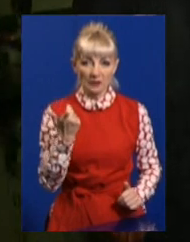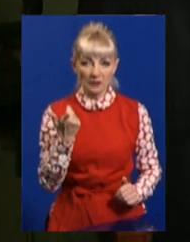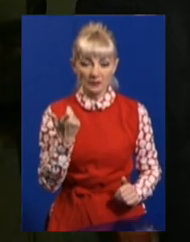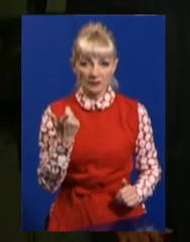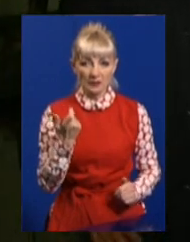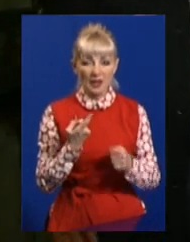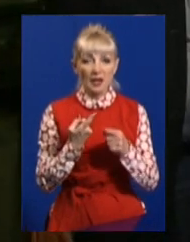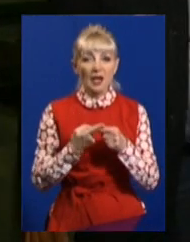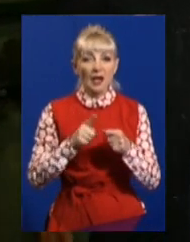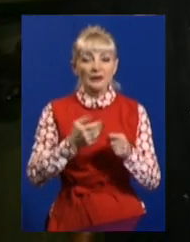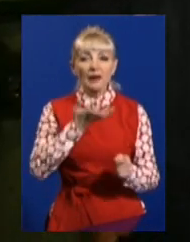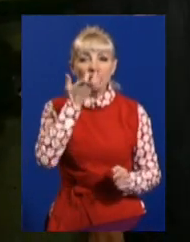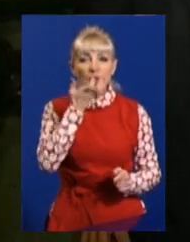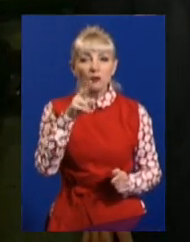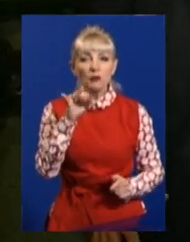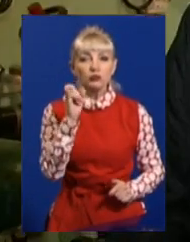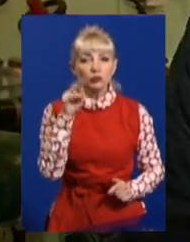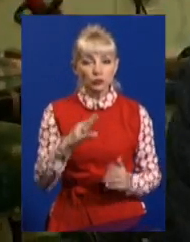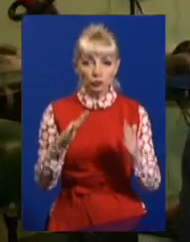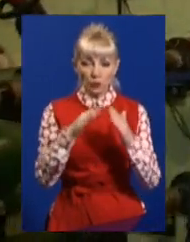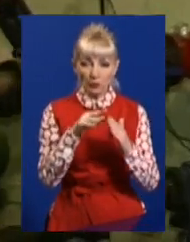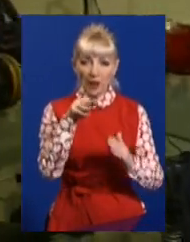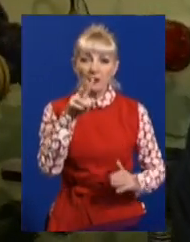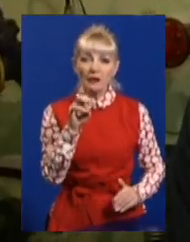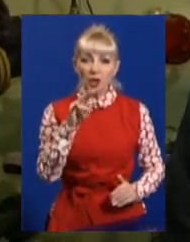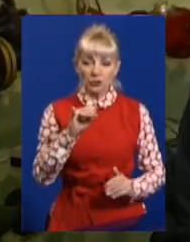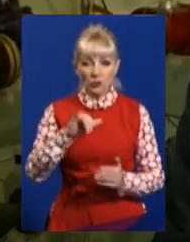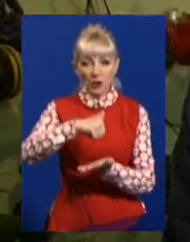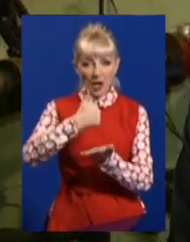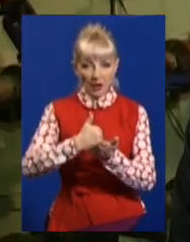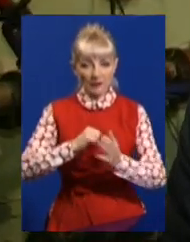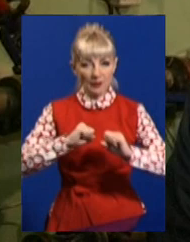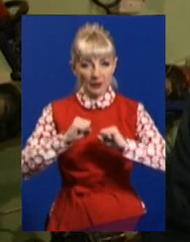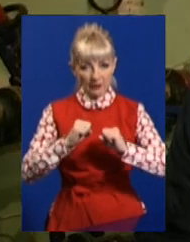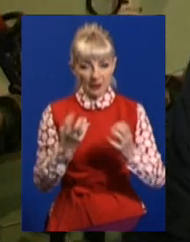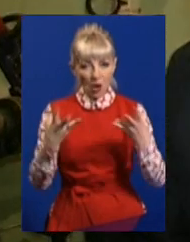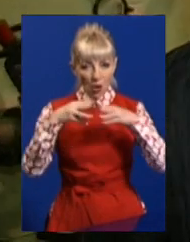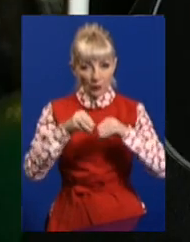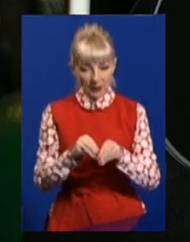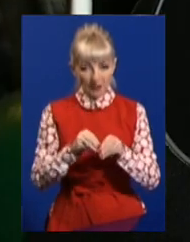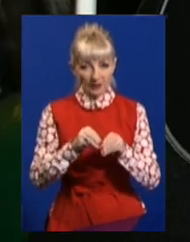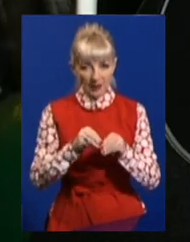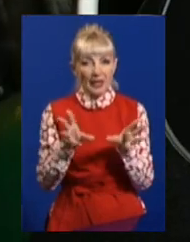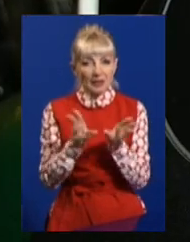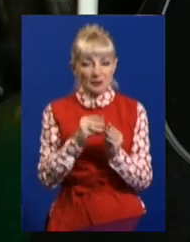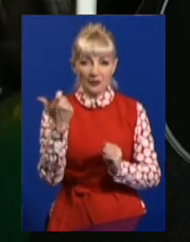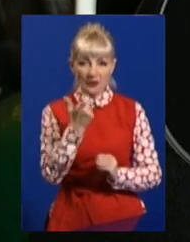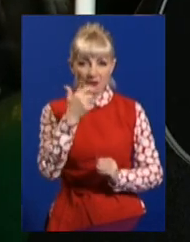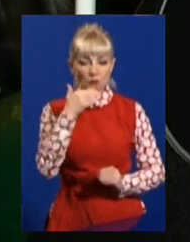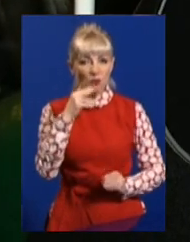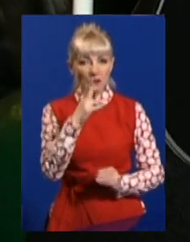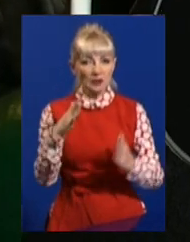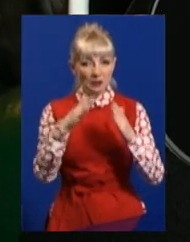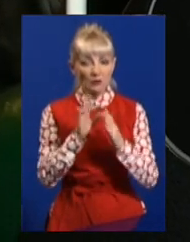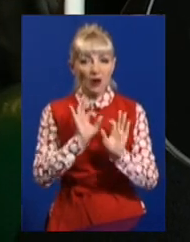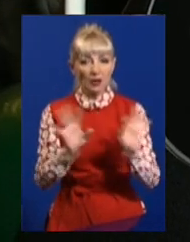Це тепловий пункт будинку. Богдан Ткачук – голова правління об'єднання співвласників багатоквартирних будинків. Розповідає, як пункт